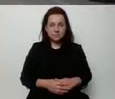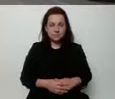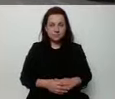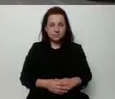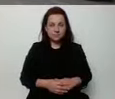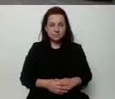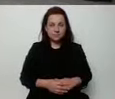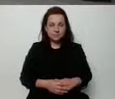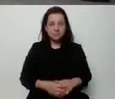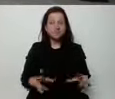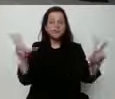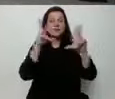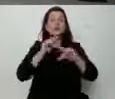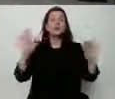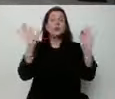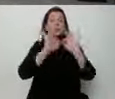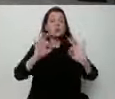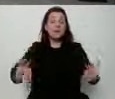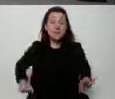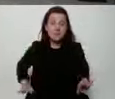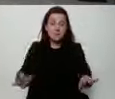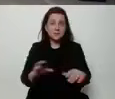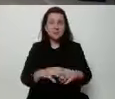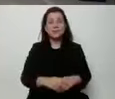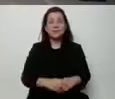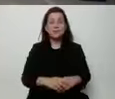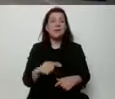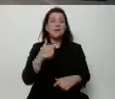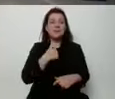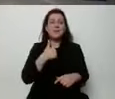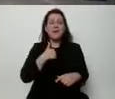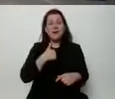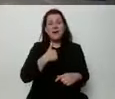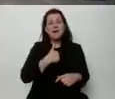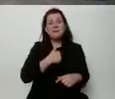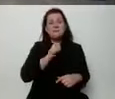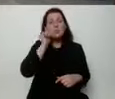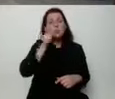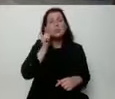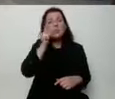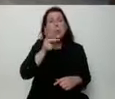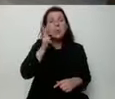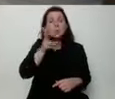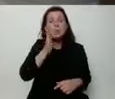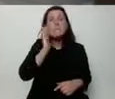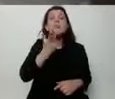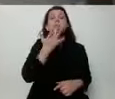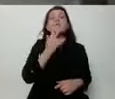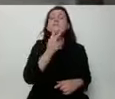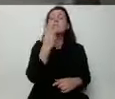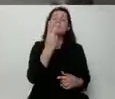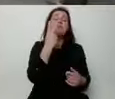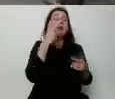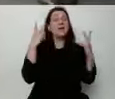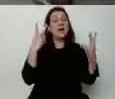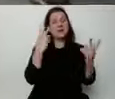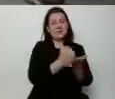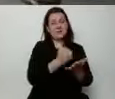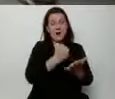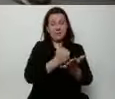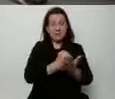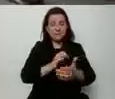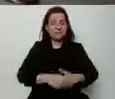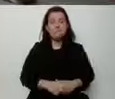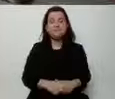Szanowni Państwo, ja przez najbliższe dni będę mówił o dwóch najważniejszych rzeczach. A mianowicie przede